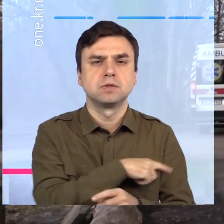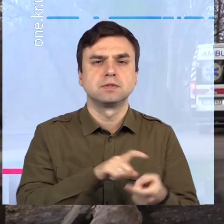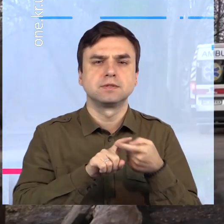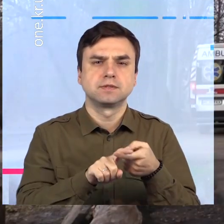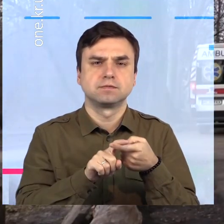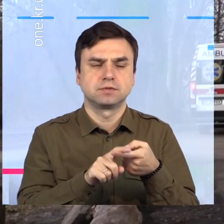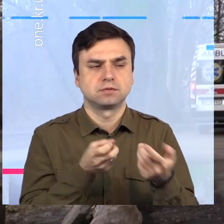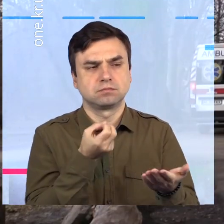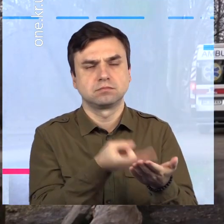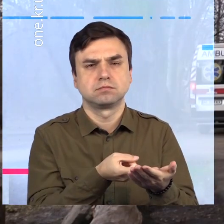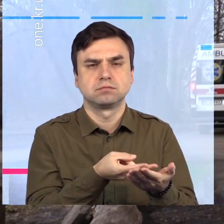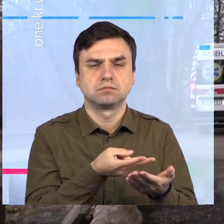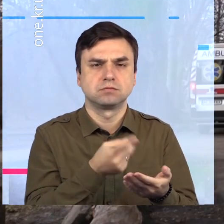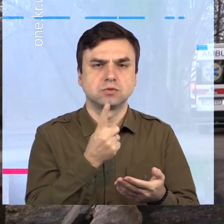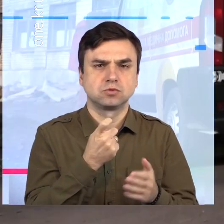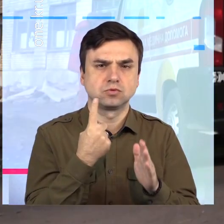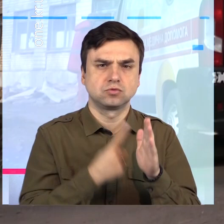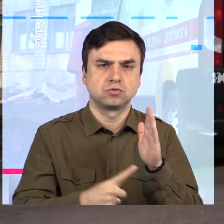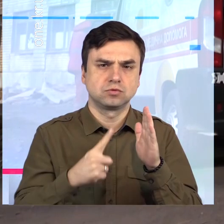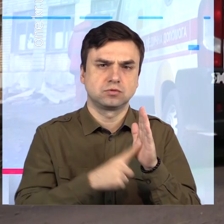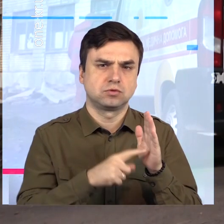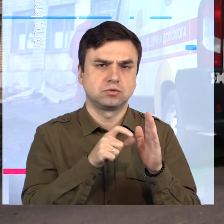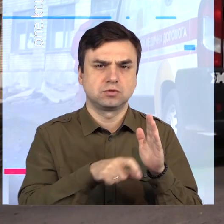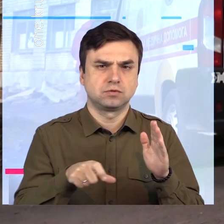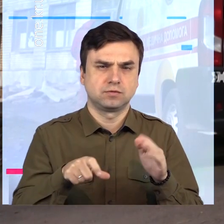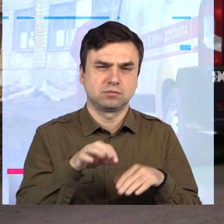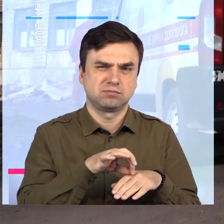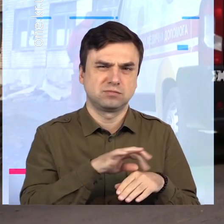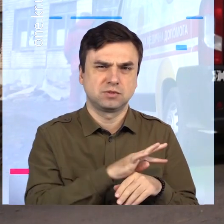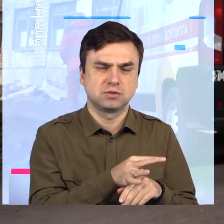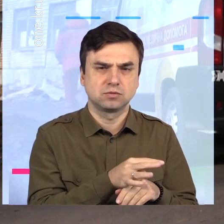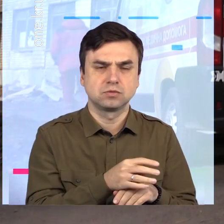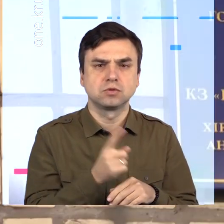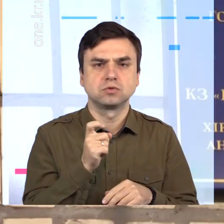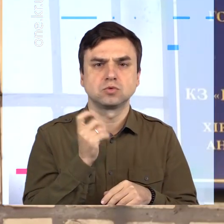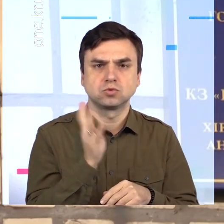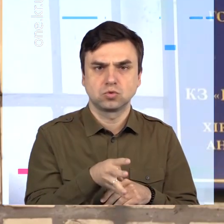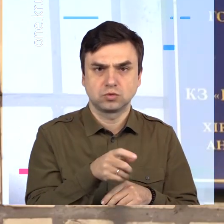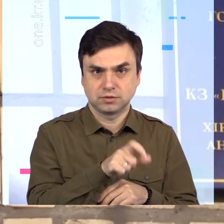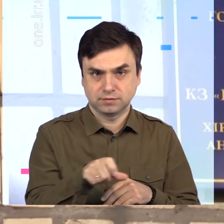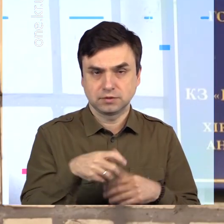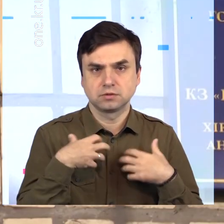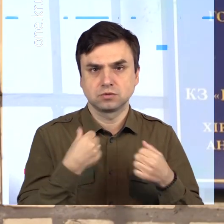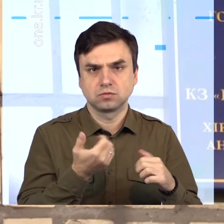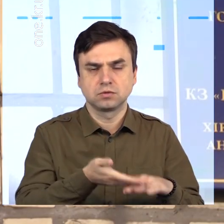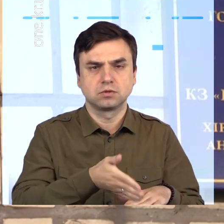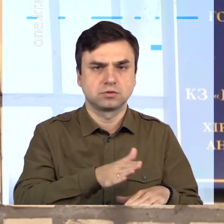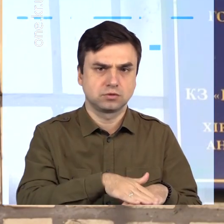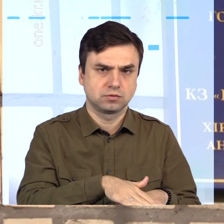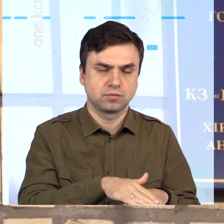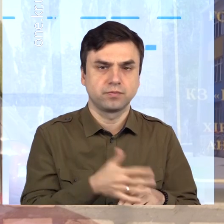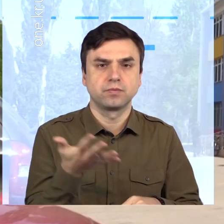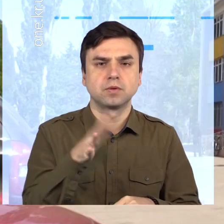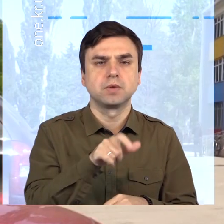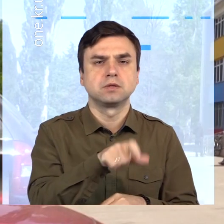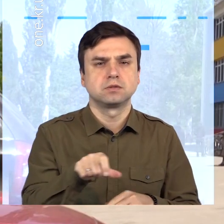з підтвердженим діагнозом COVID знаходиться 166 осіб, 140 людей у важкому стані. Загалом по місту п'ятеро